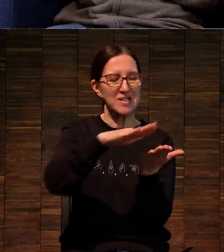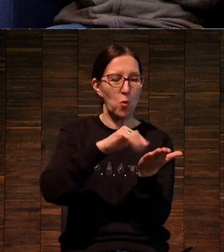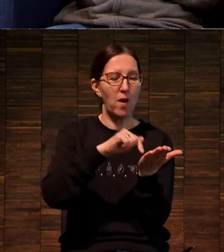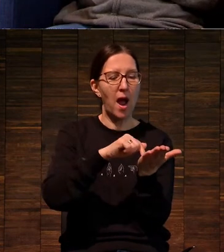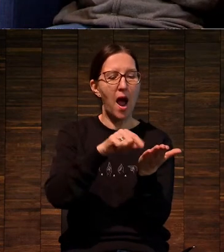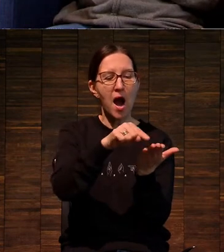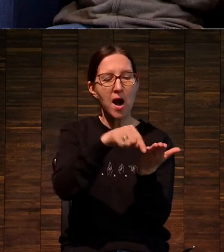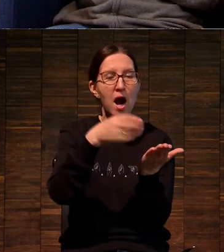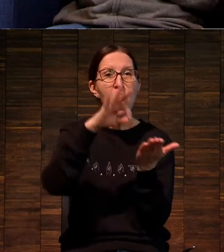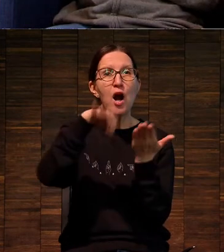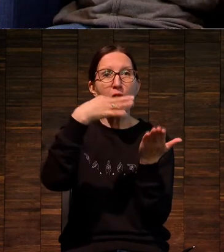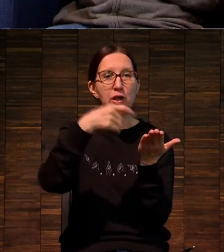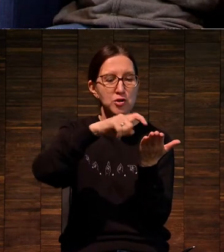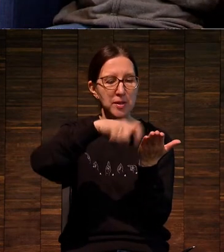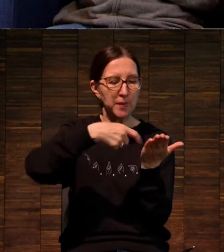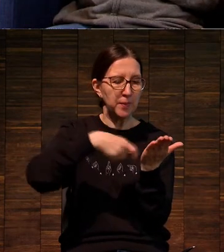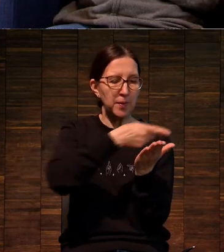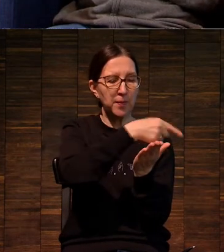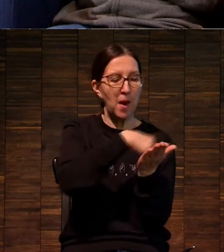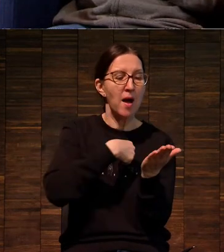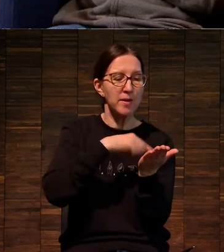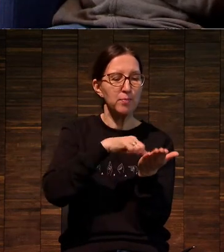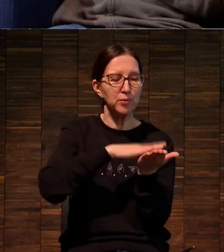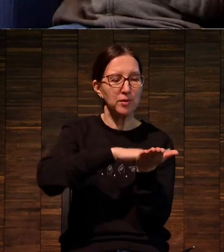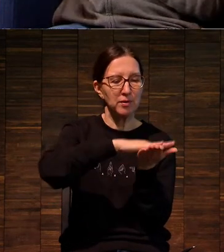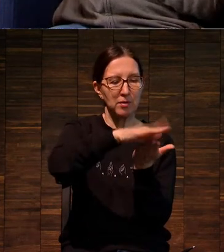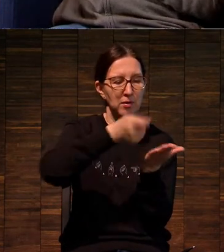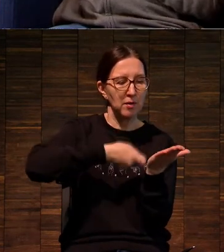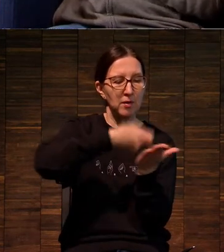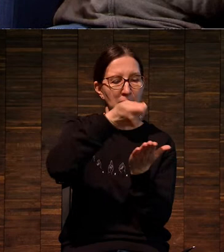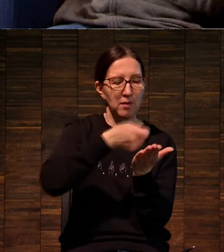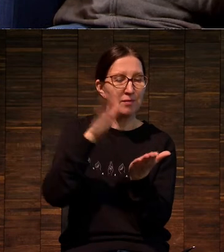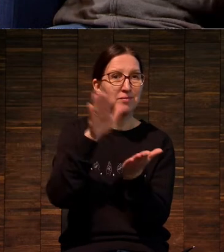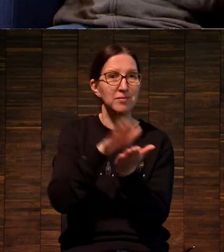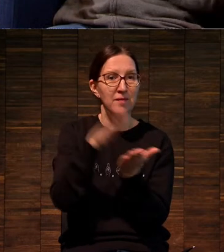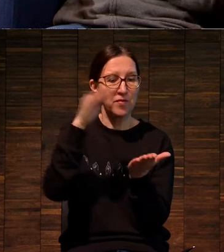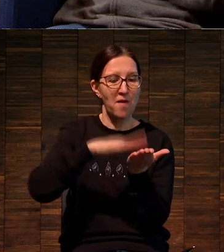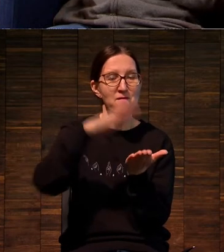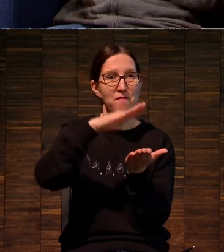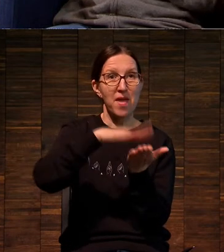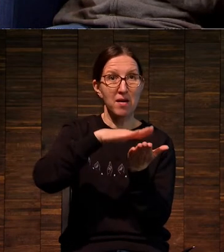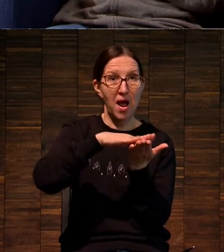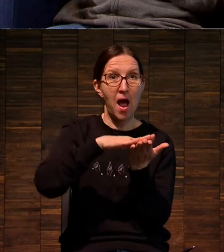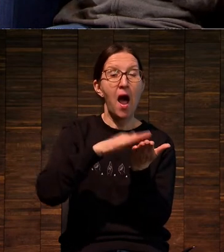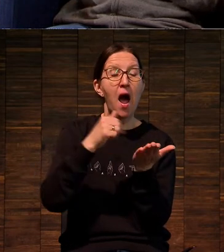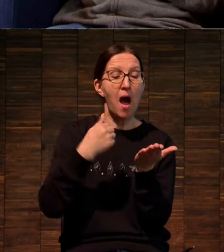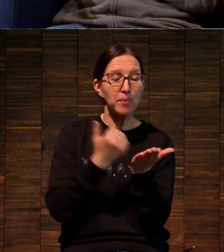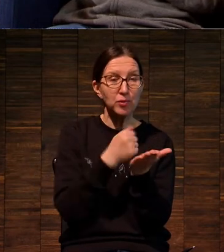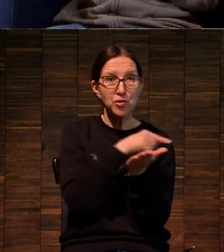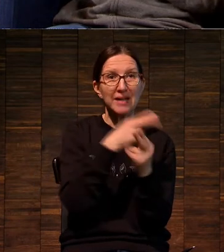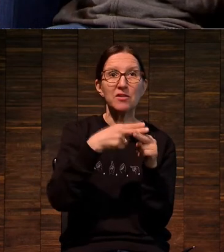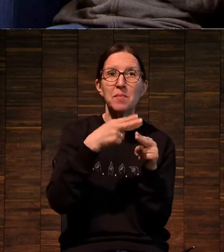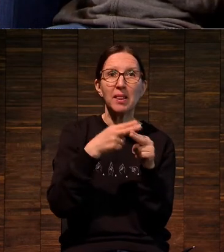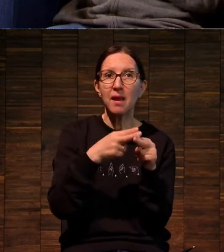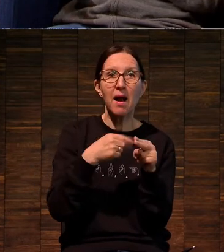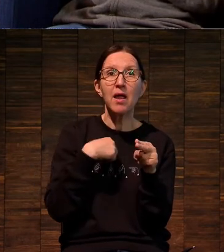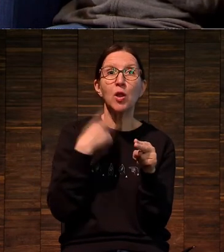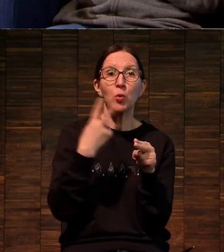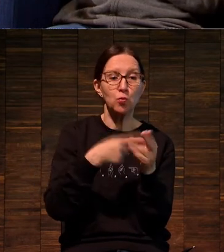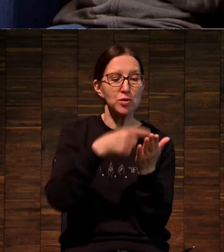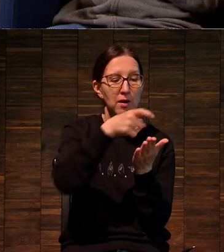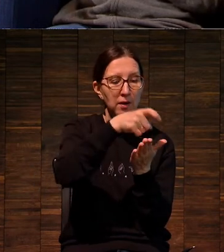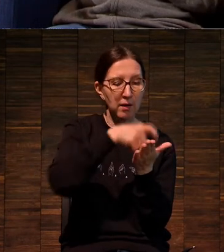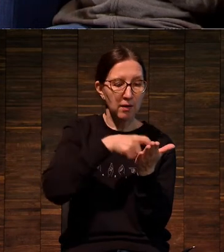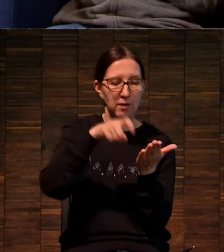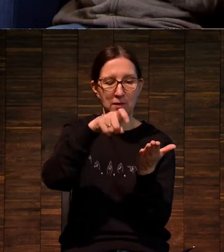работа, технологически очень сложная работа. А в данном случае нам этот штрих достаточно просто прорезать. И